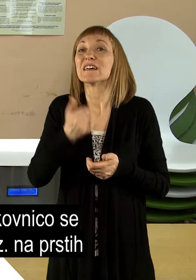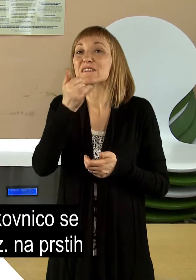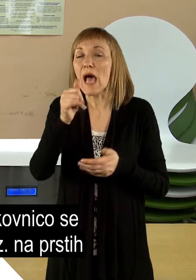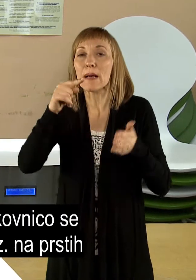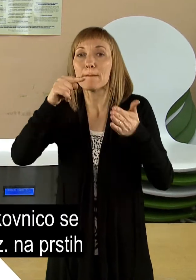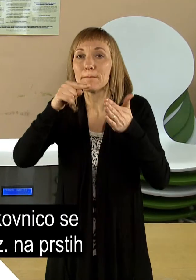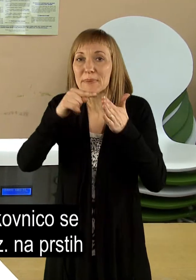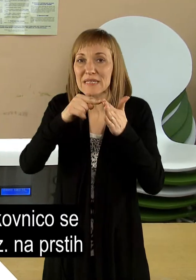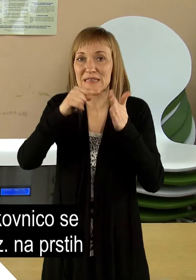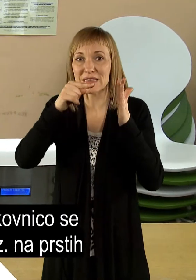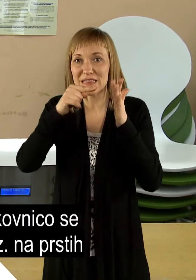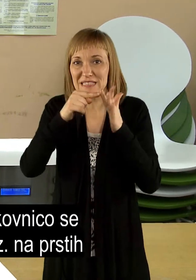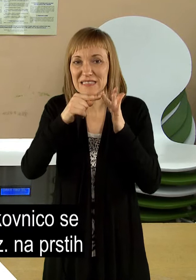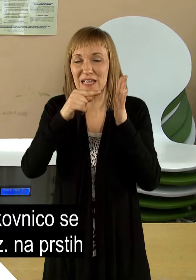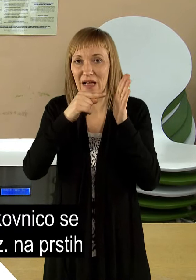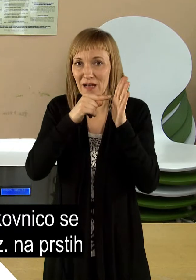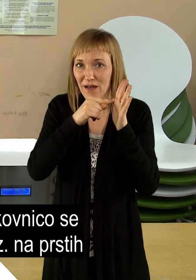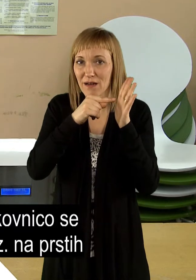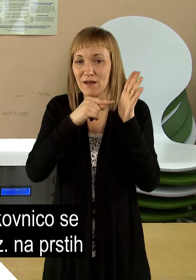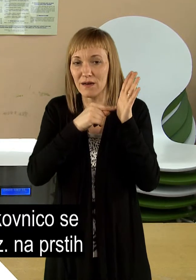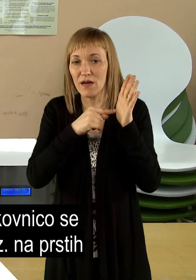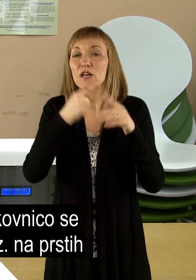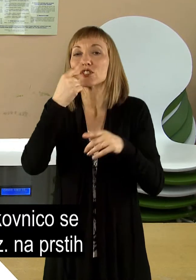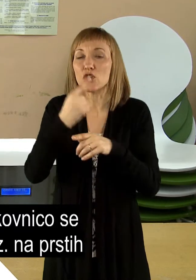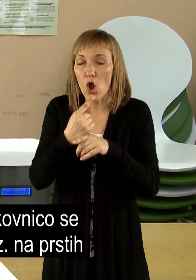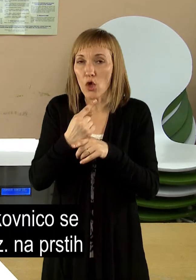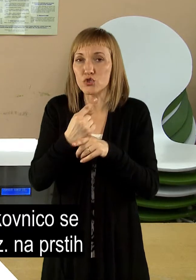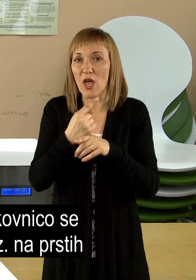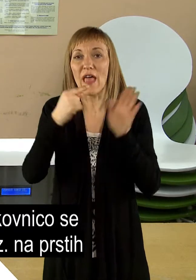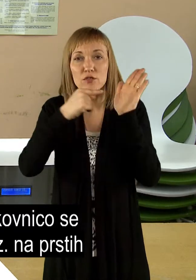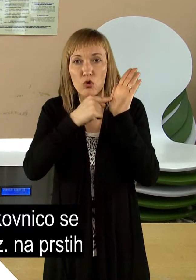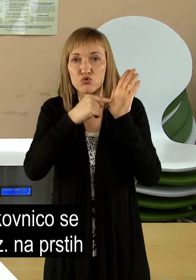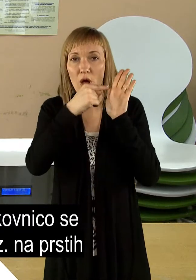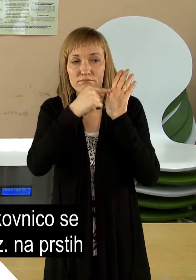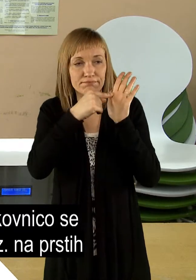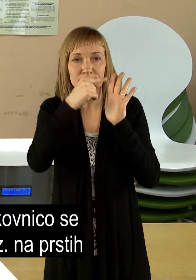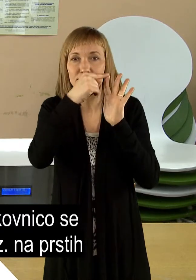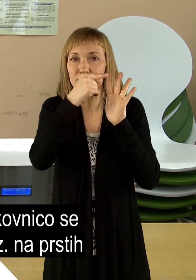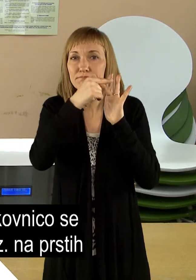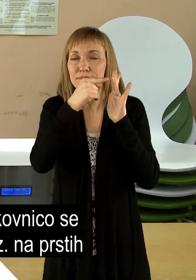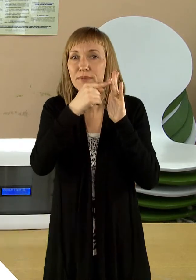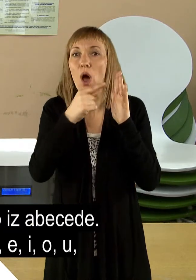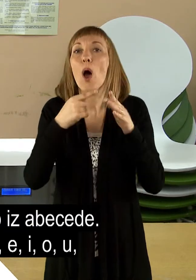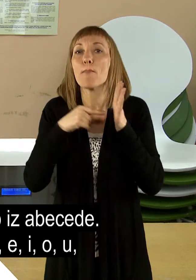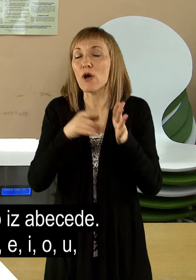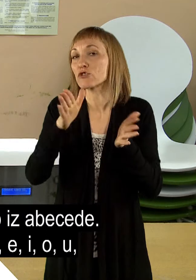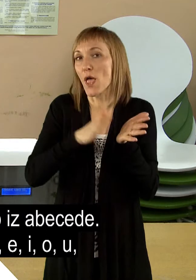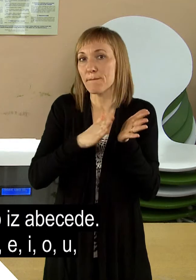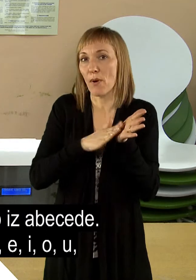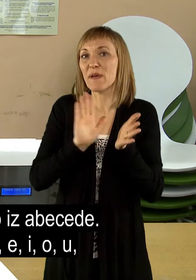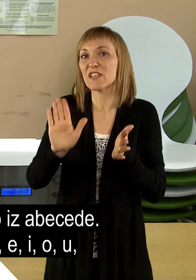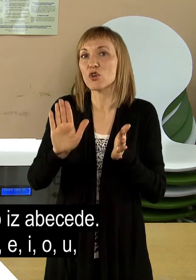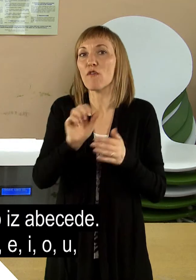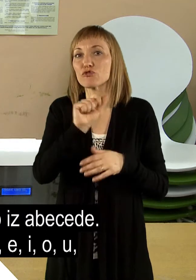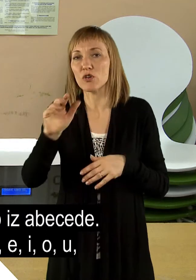vsakim pritiskom na tipkovnico se določena točka na dlanji oziroma na prstih prikaže in pomeni